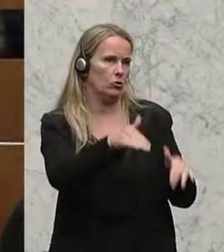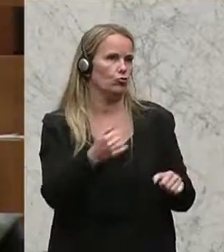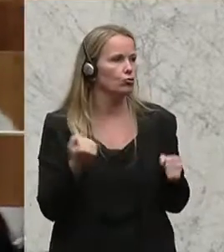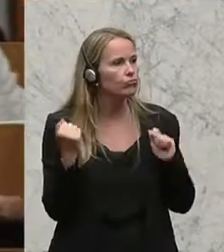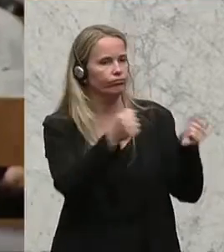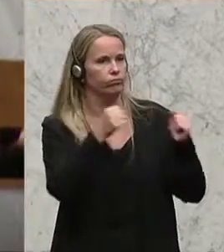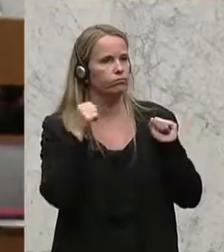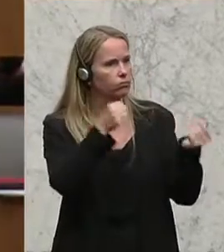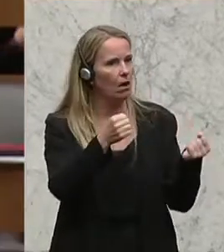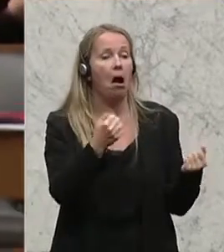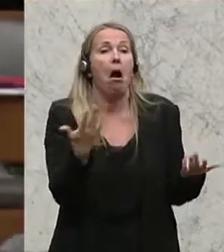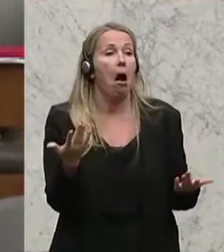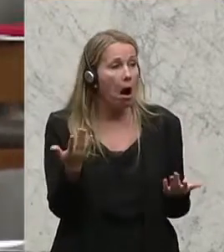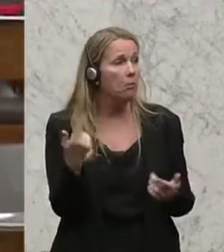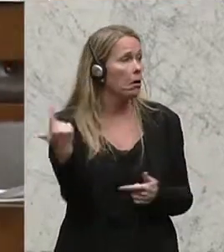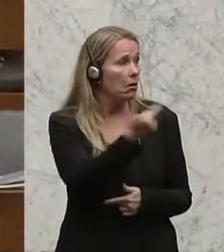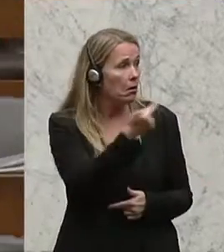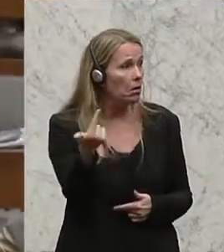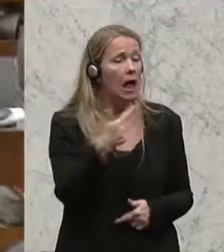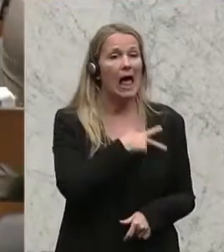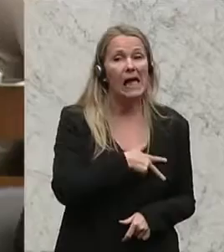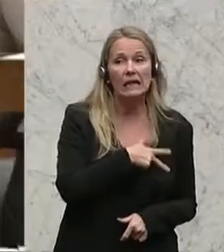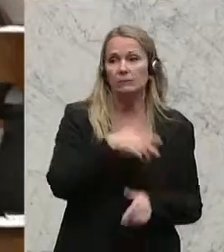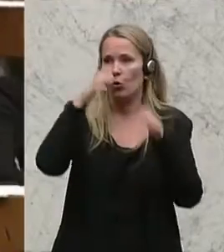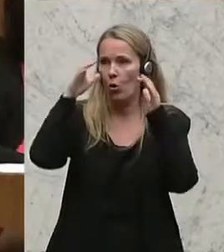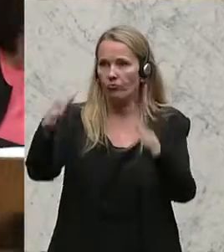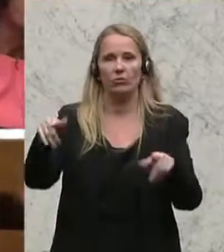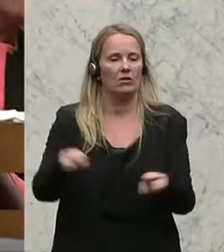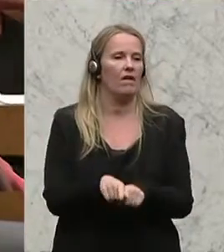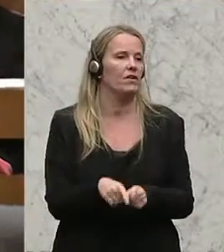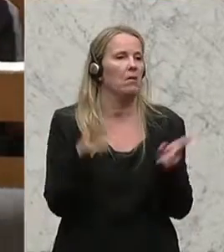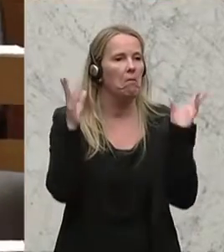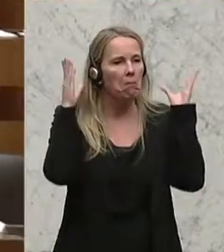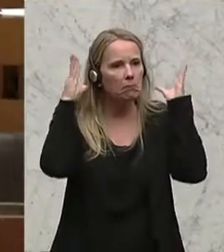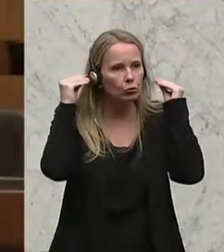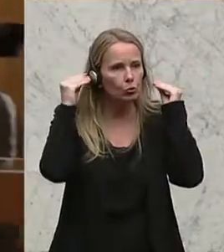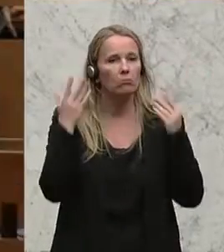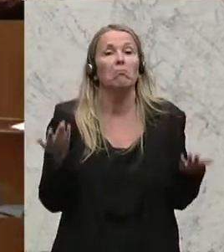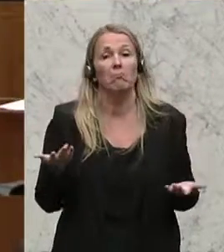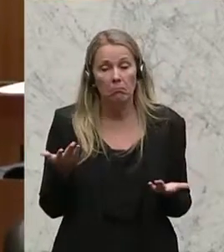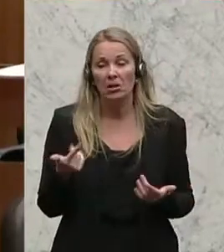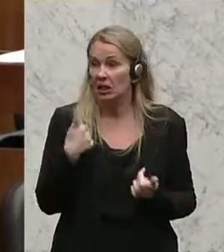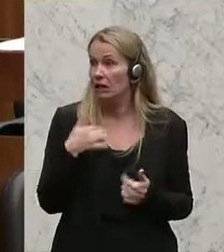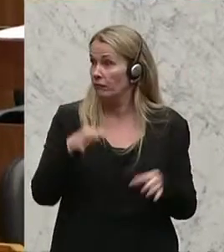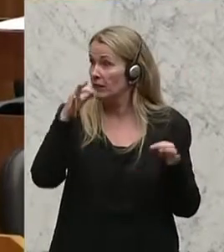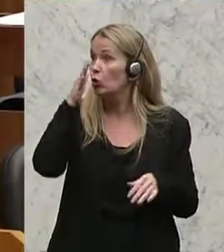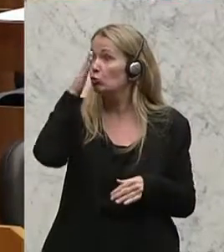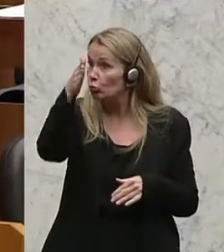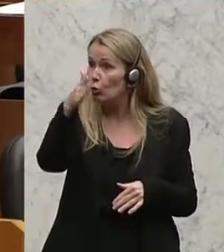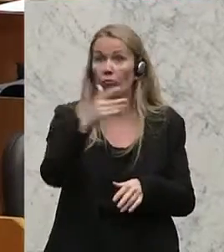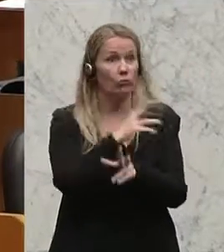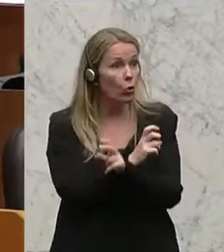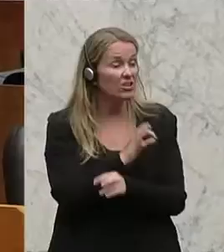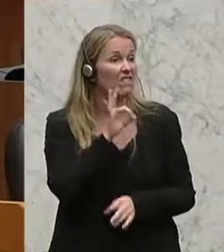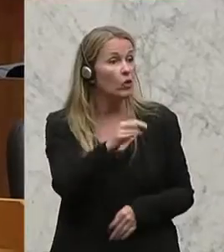zu machen. Wir stoßen aber, Frau Loega, bei SPÖ und ÖVP nur auf taube Ohren. Und ich finde das für die Zukunft in Österreich,